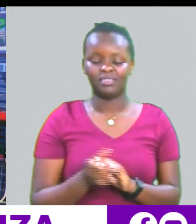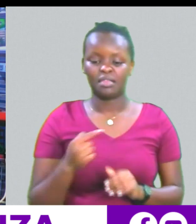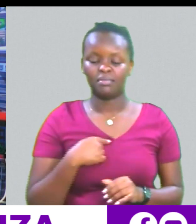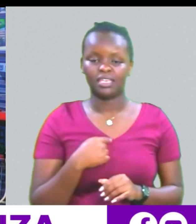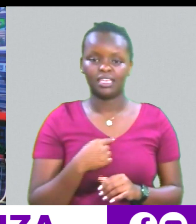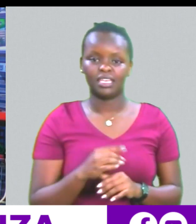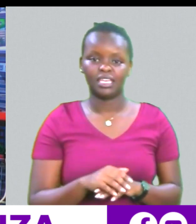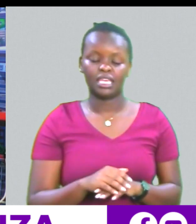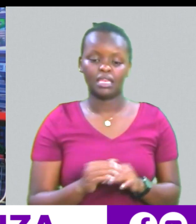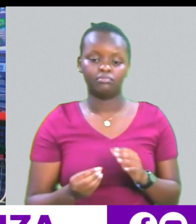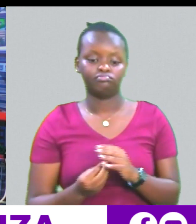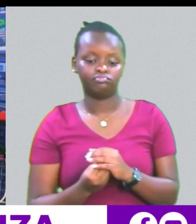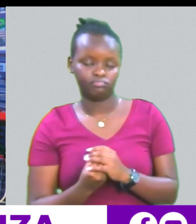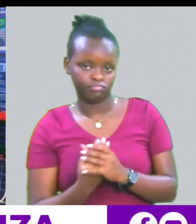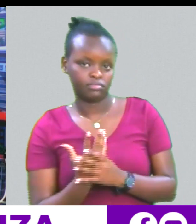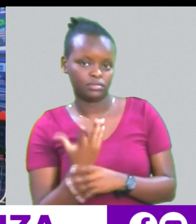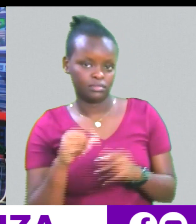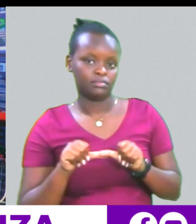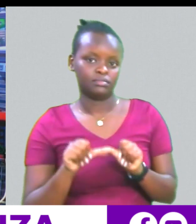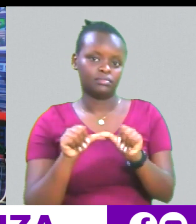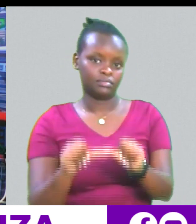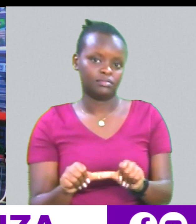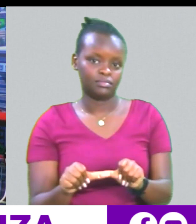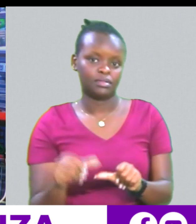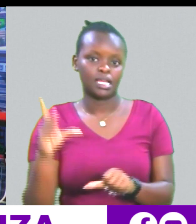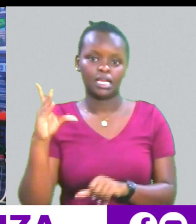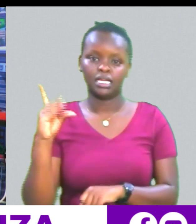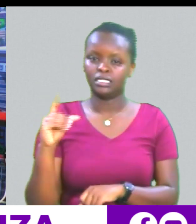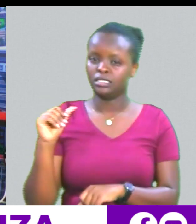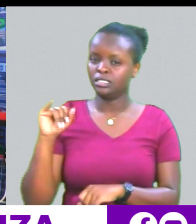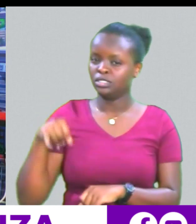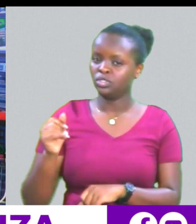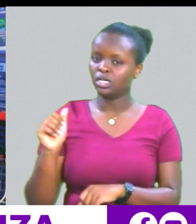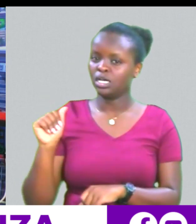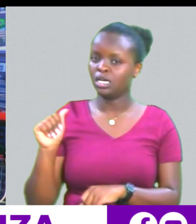nikiendelea kugrow we because hiyo acane